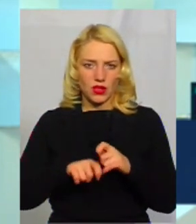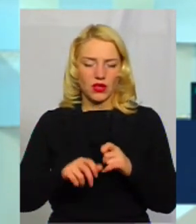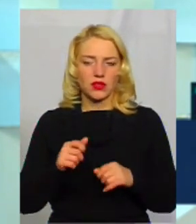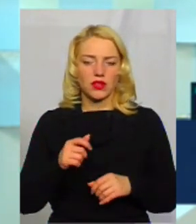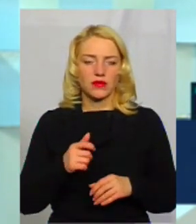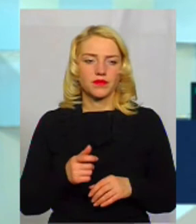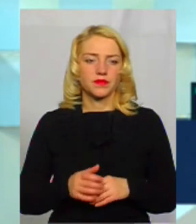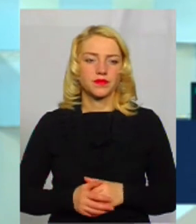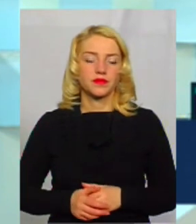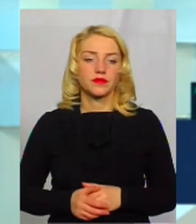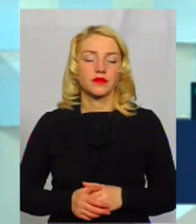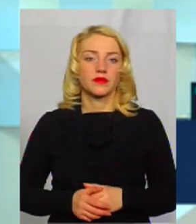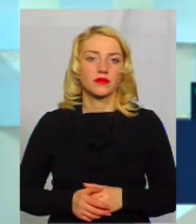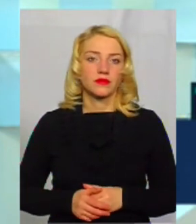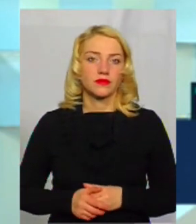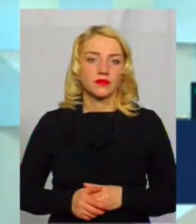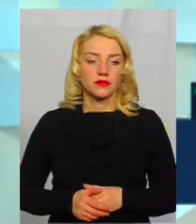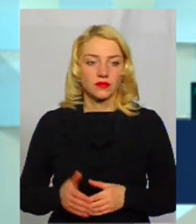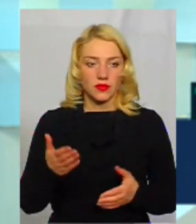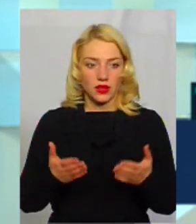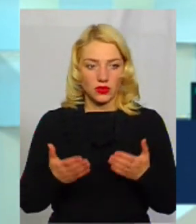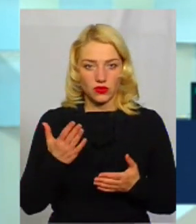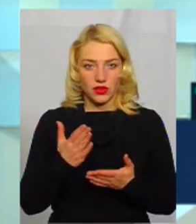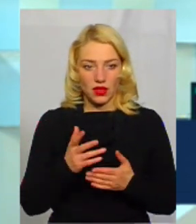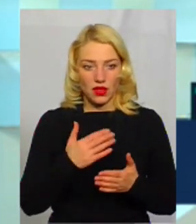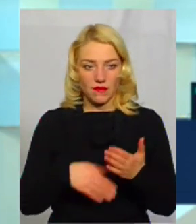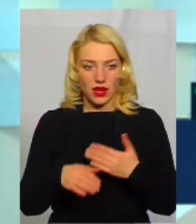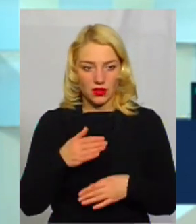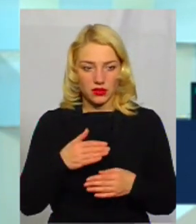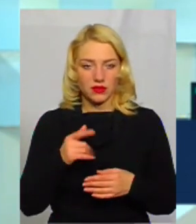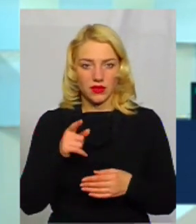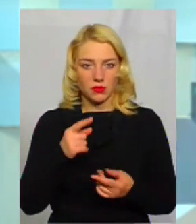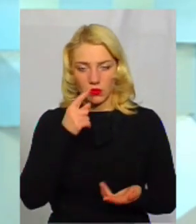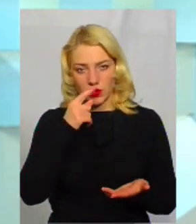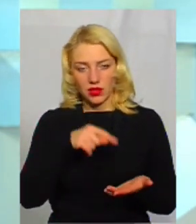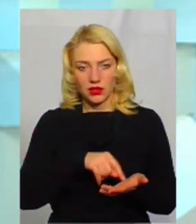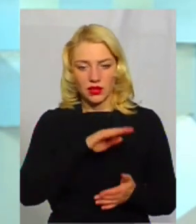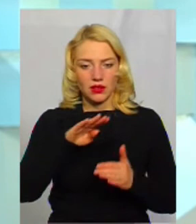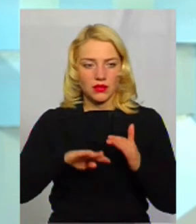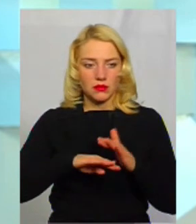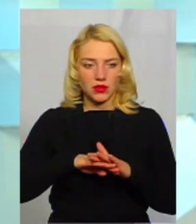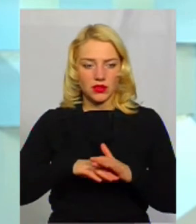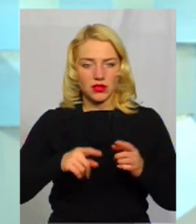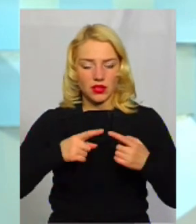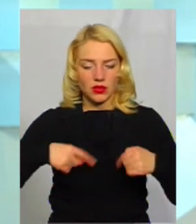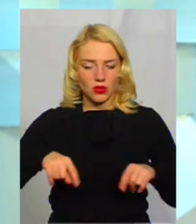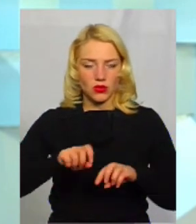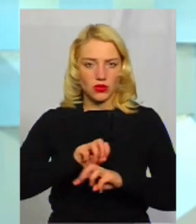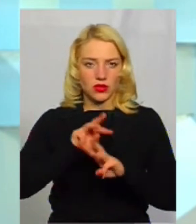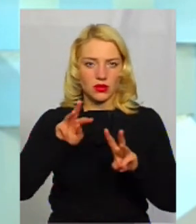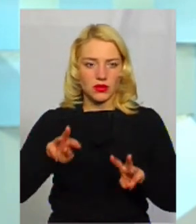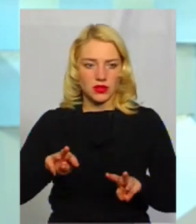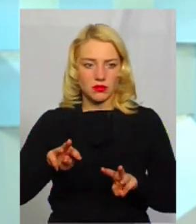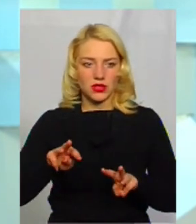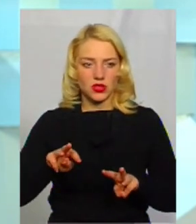крові над цукрою. Якщо ви є інвалідом, ви підлягаєте під пільгову категорію забезпечення,